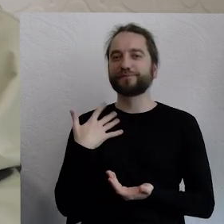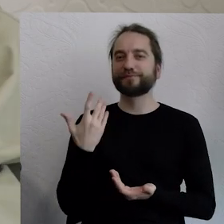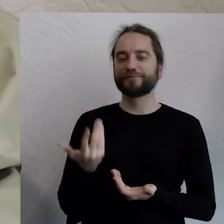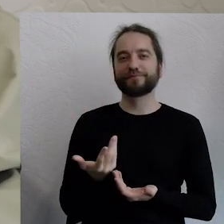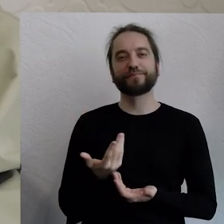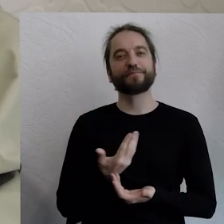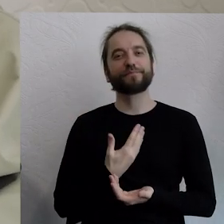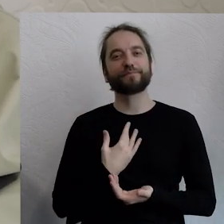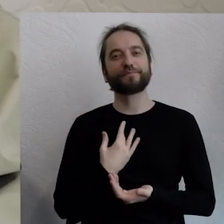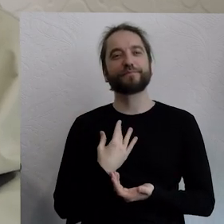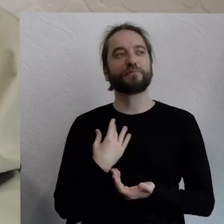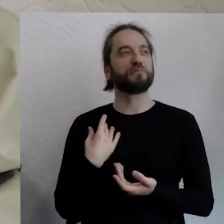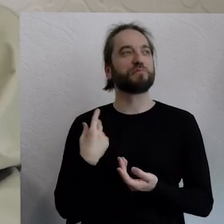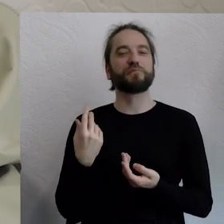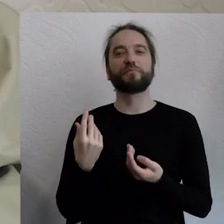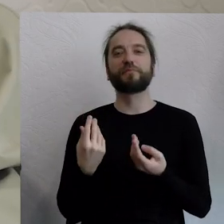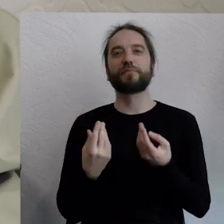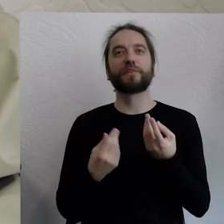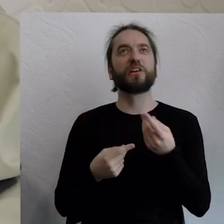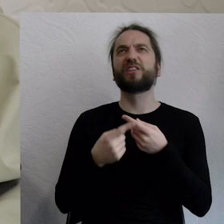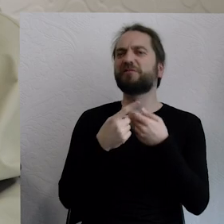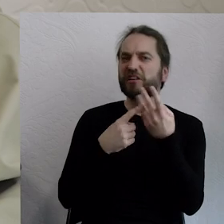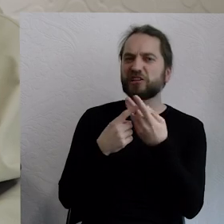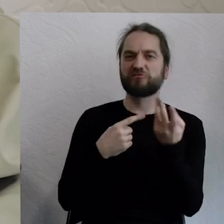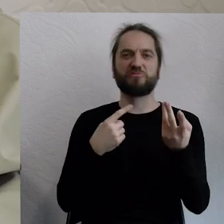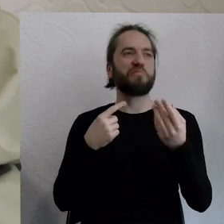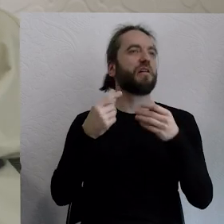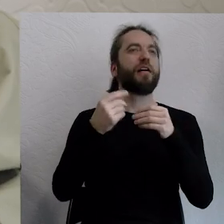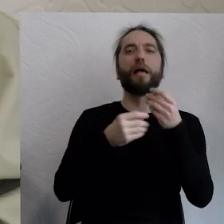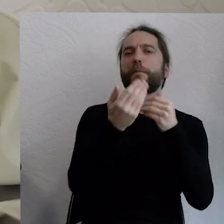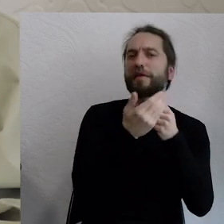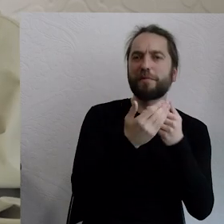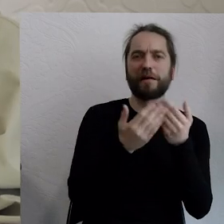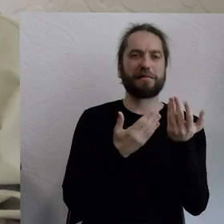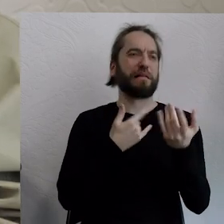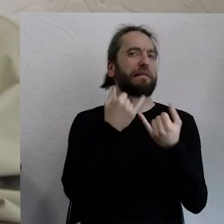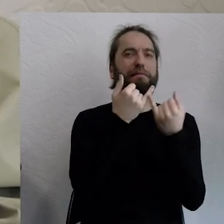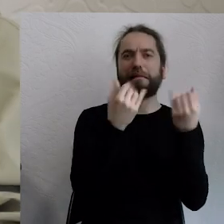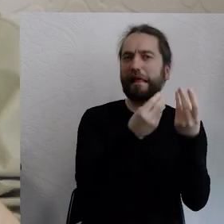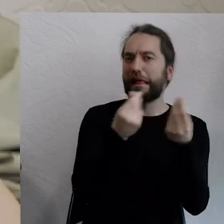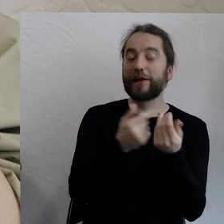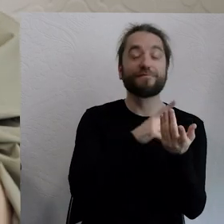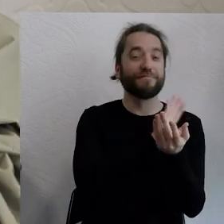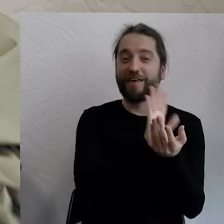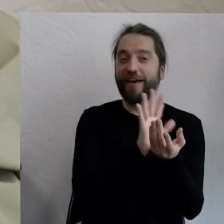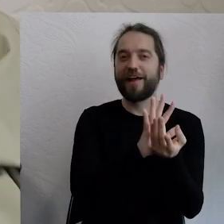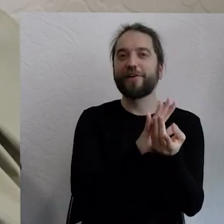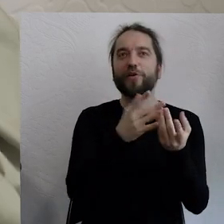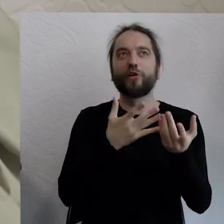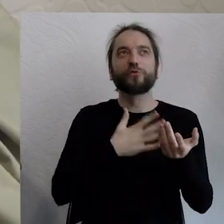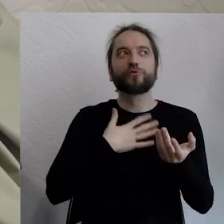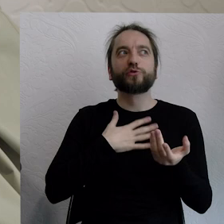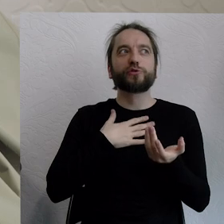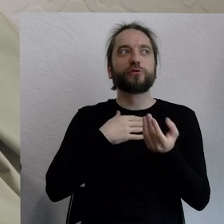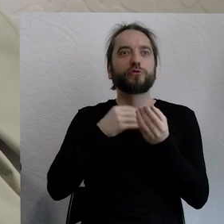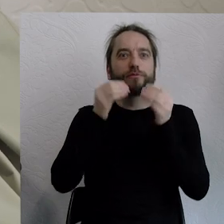bardzo numeryczny, ekonometryczny wręcz, tylko przez to, że czują, jak ta wiedza po prostu się nabudowuje przez